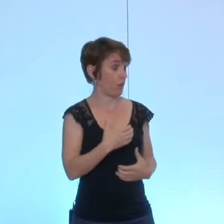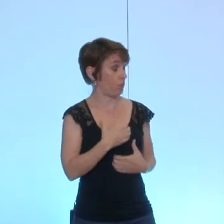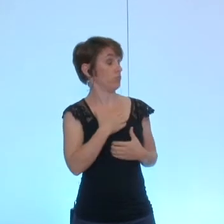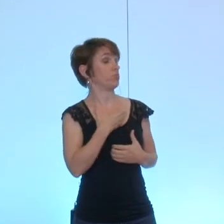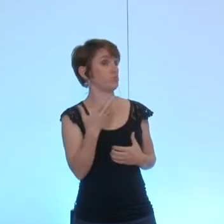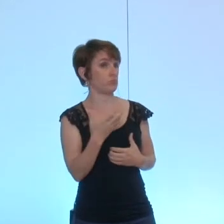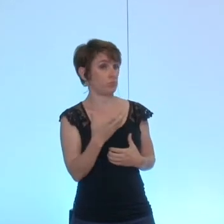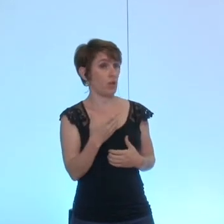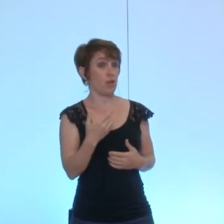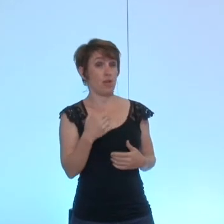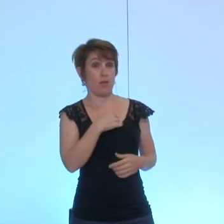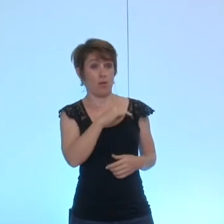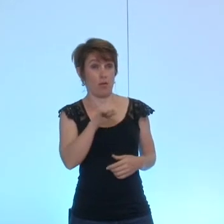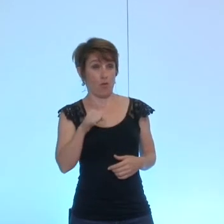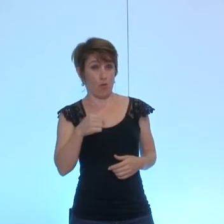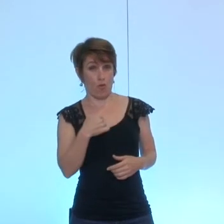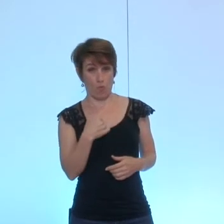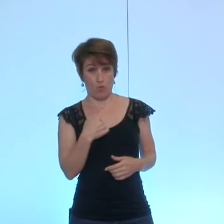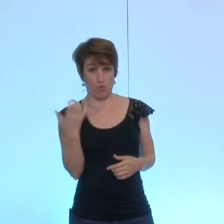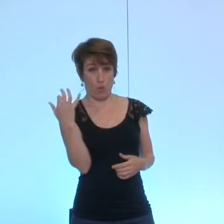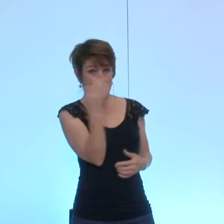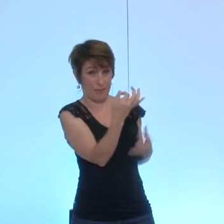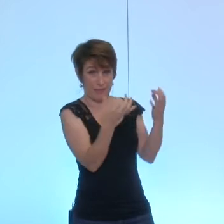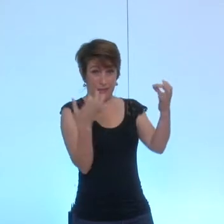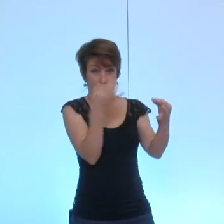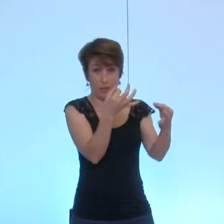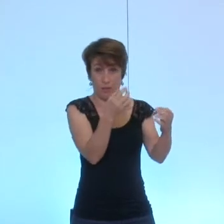entendre ce que nous disons.